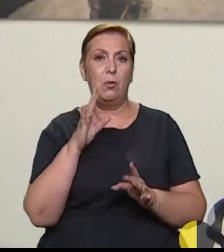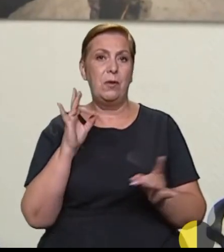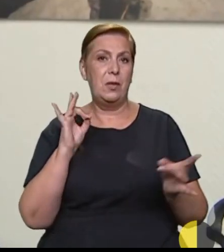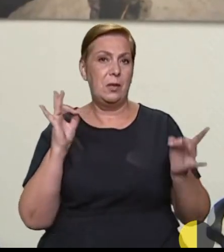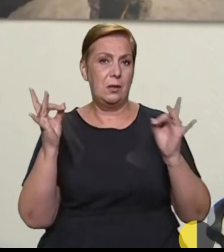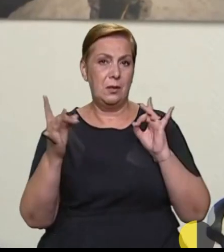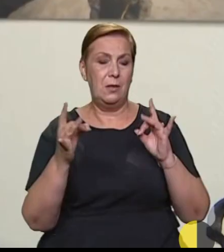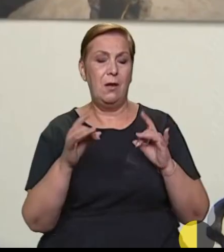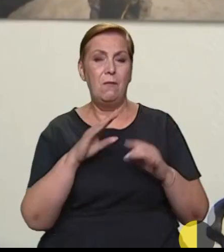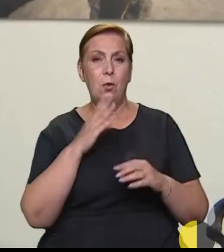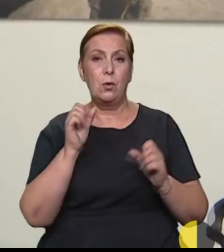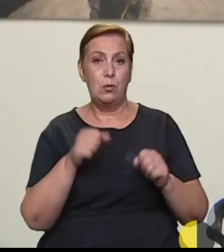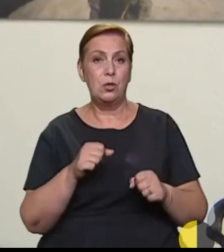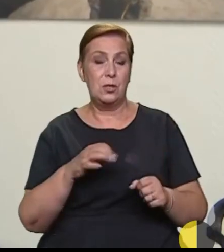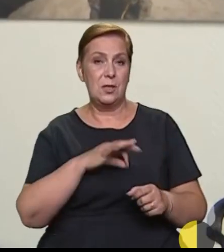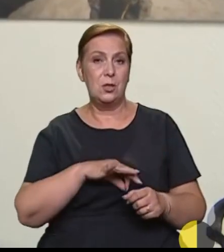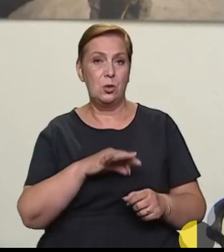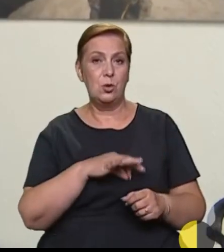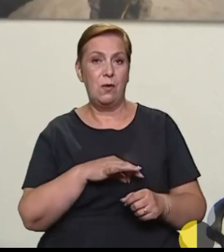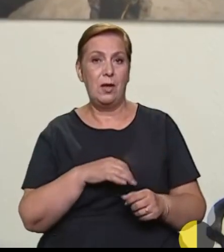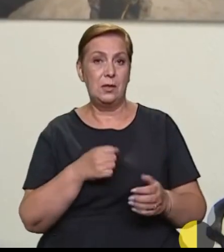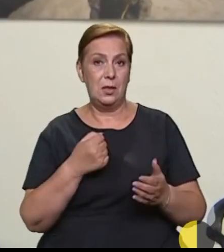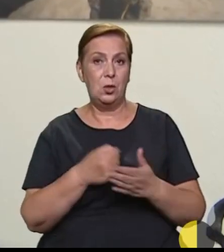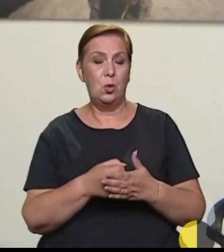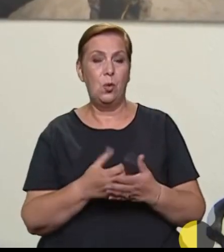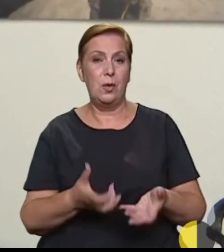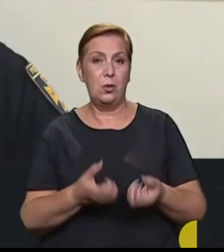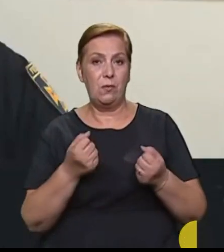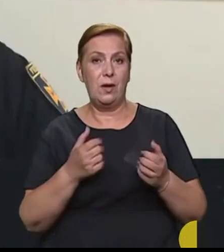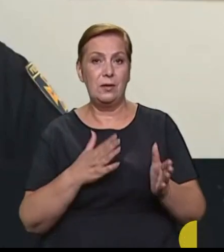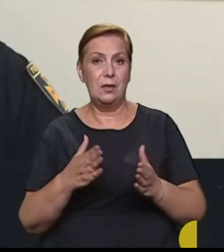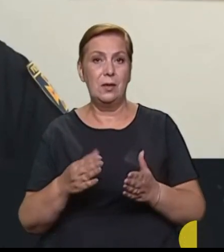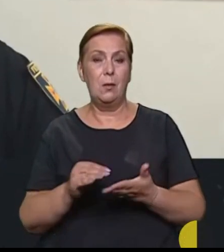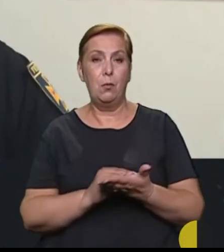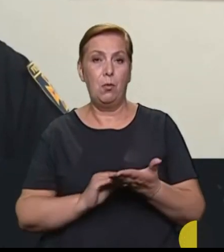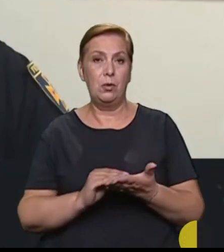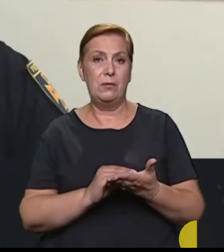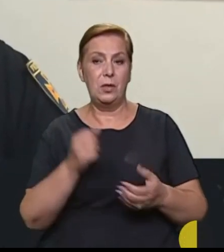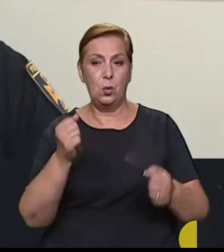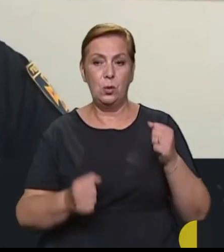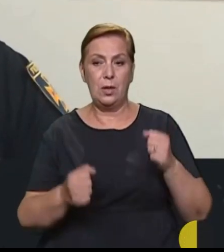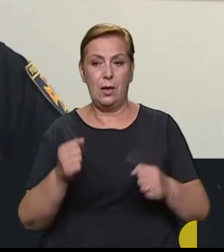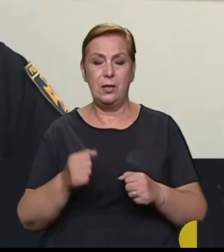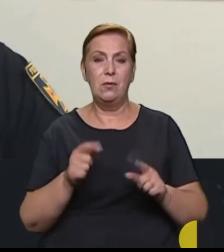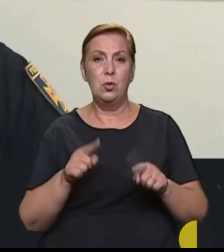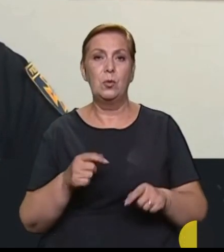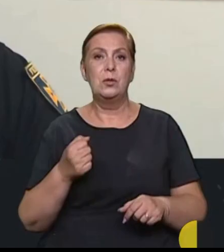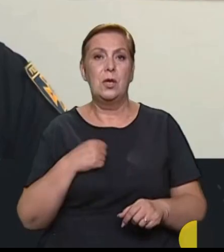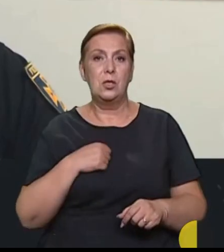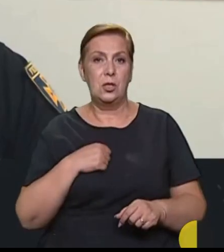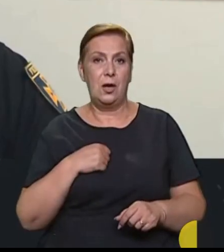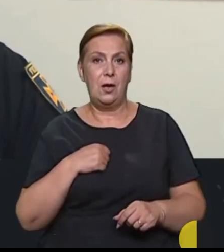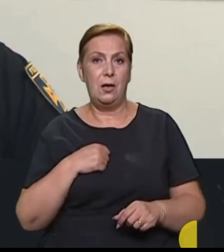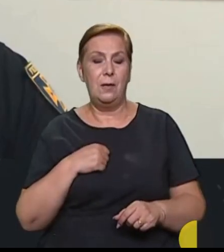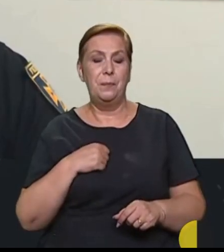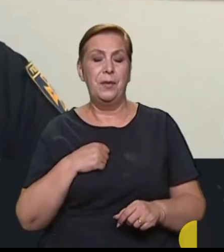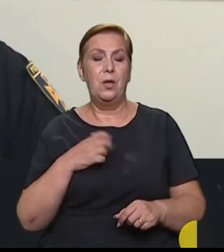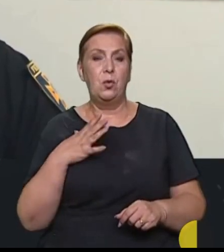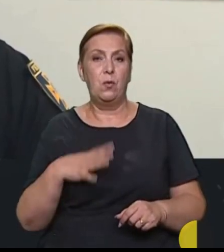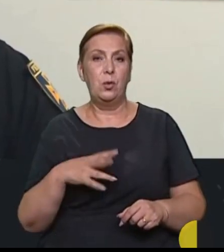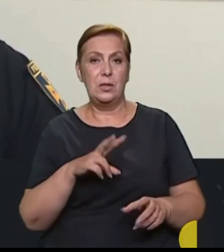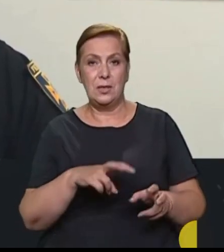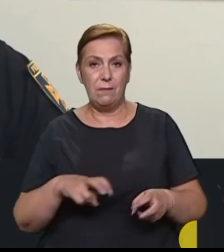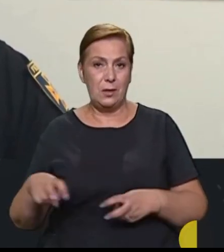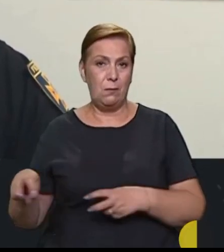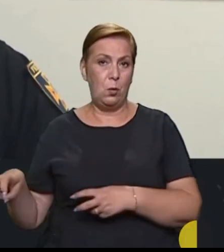враховуючи, що ворог може застосовувати відповідно до рятувальників тактику подвійних ударів. Тому, на жаль, доводиться відводити особовий склад